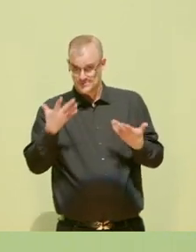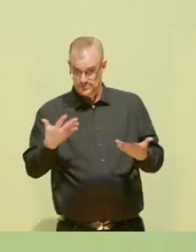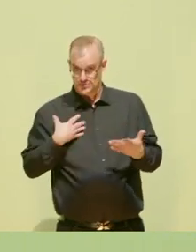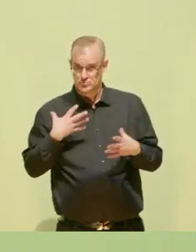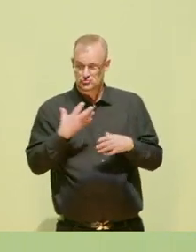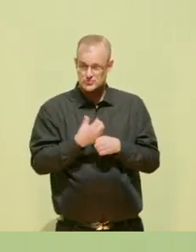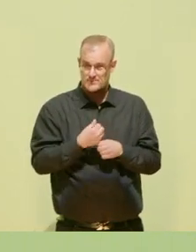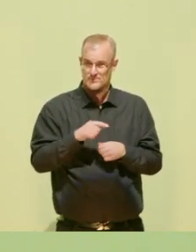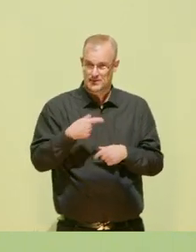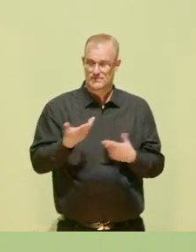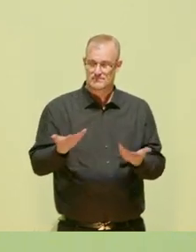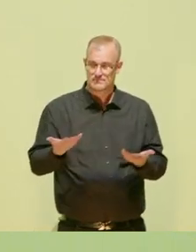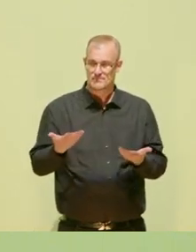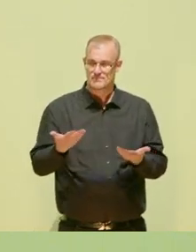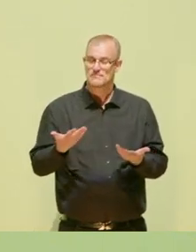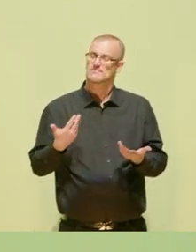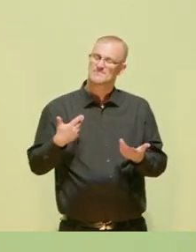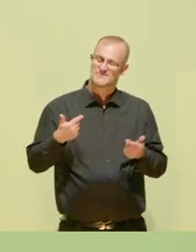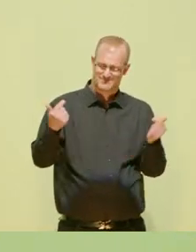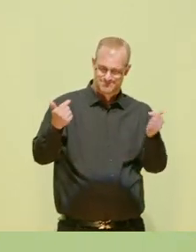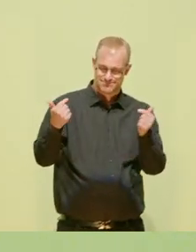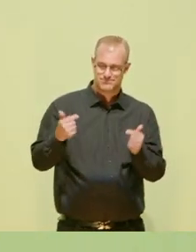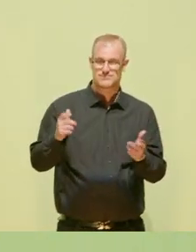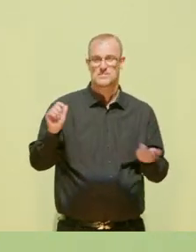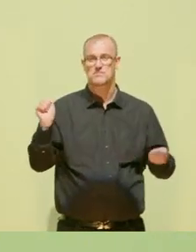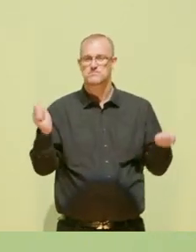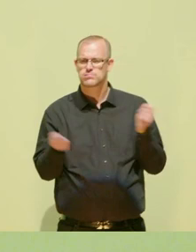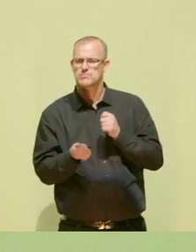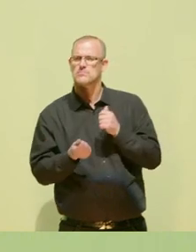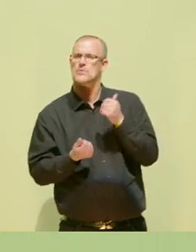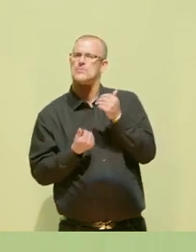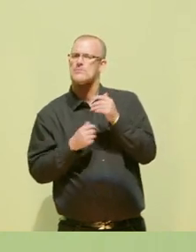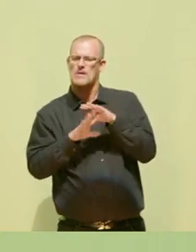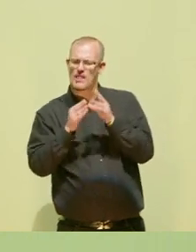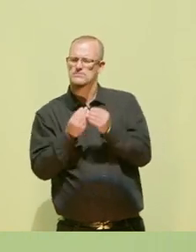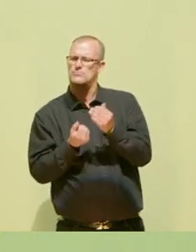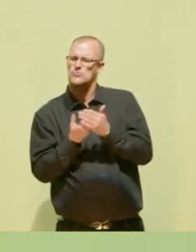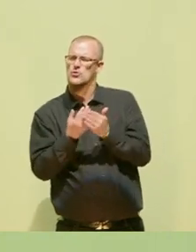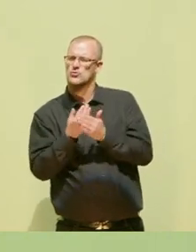die Wärmeversorgung umzustellen auf erneuerbare Energien,